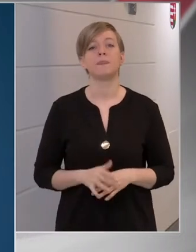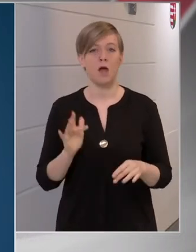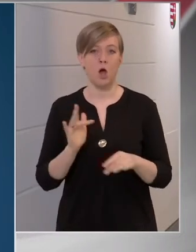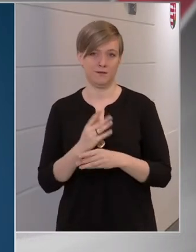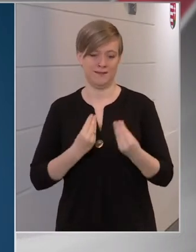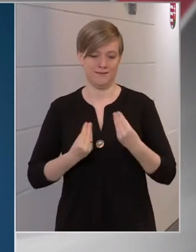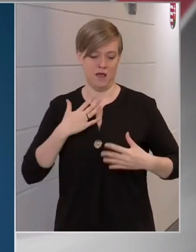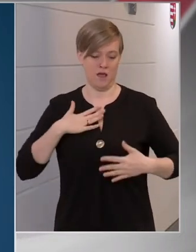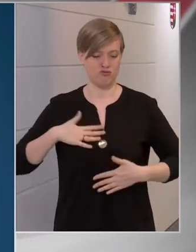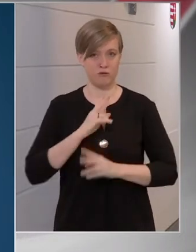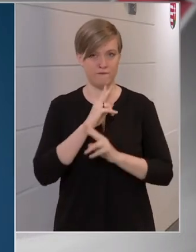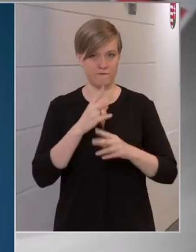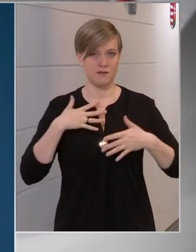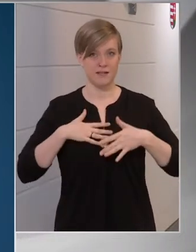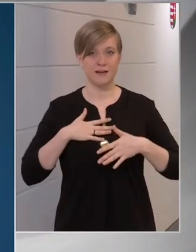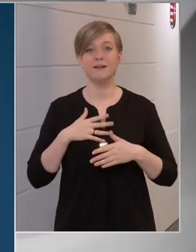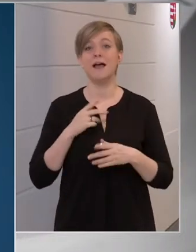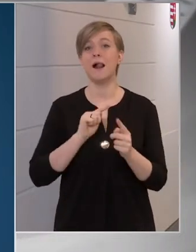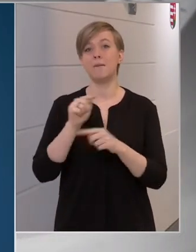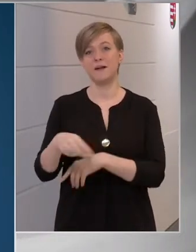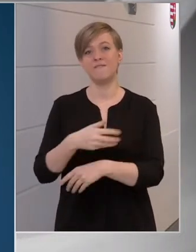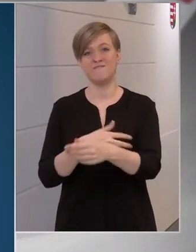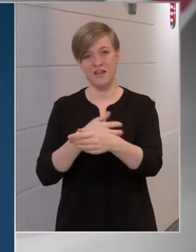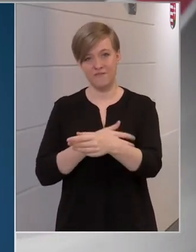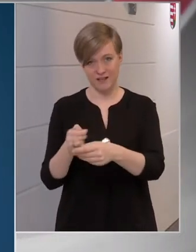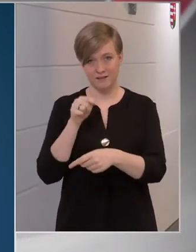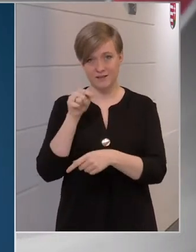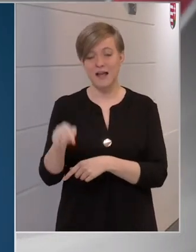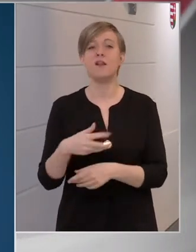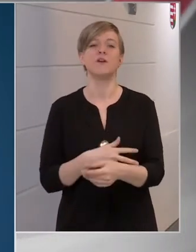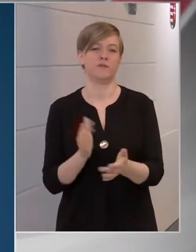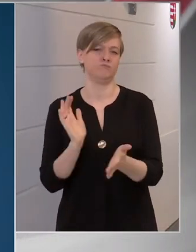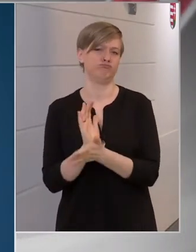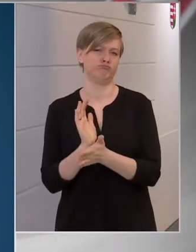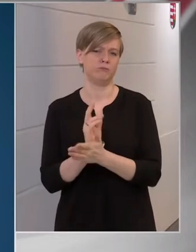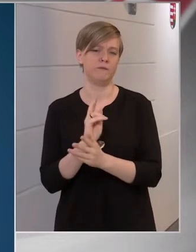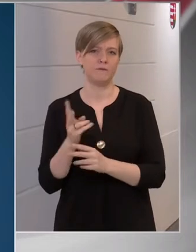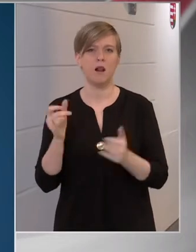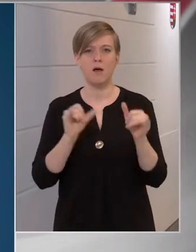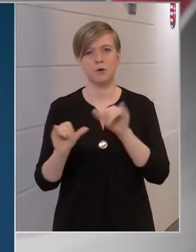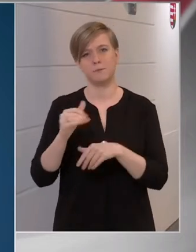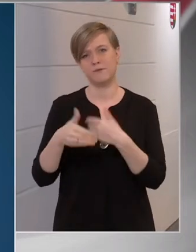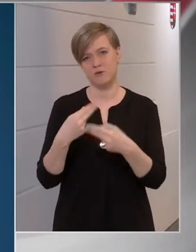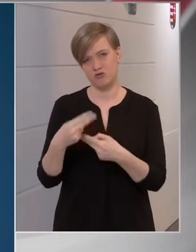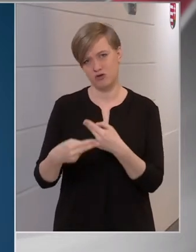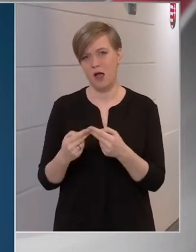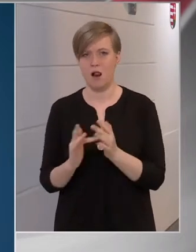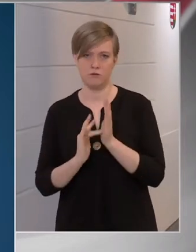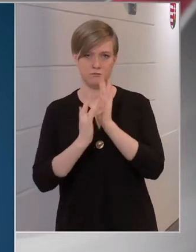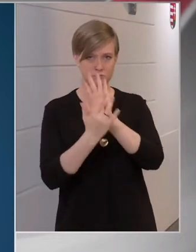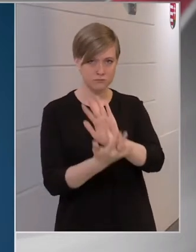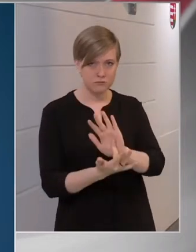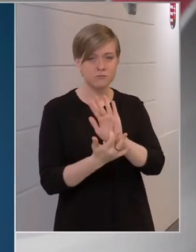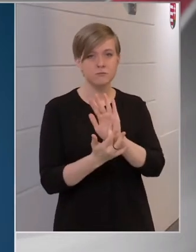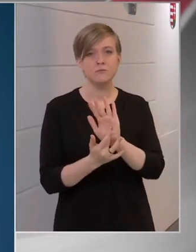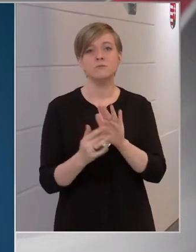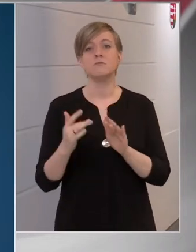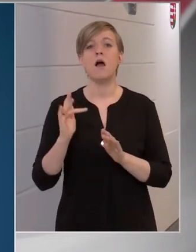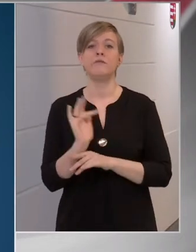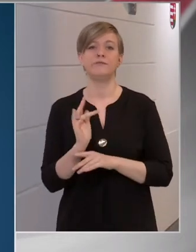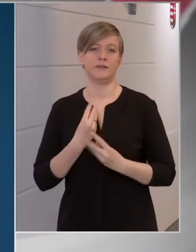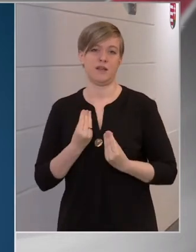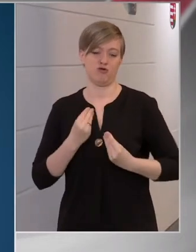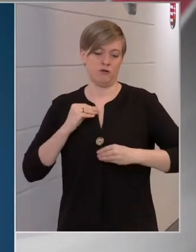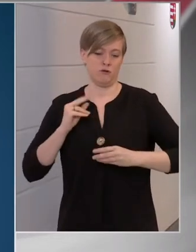képződtek a szervezetében, és elmegy egy vérvételre, és a vérvétel igazolja azt, a laboratórium vizsgálat igazolja azt, hogy antitestek vannak a